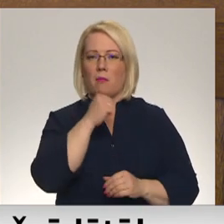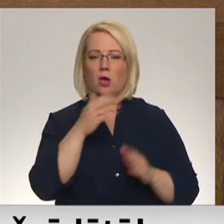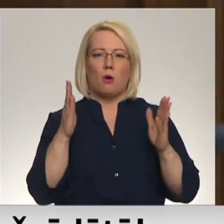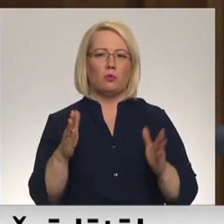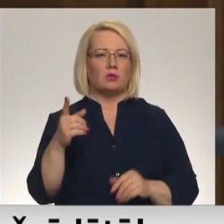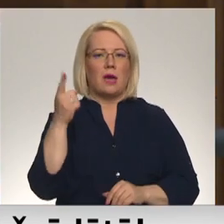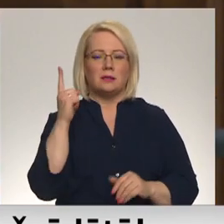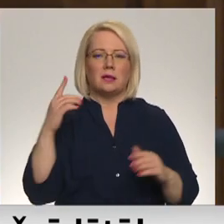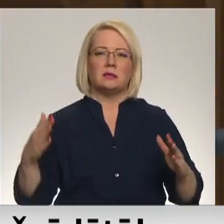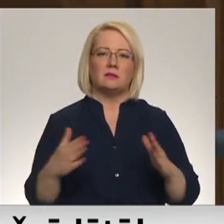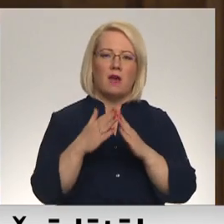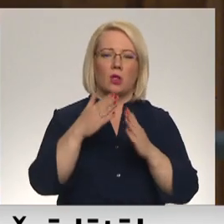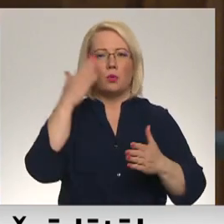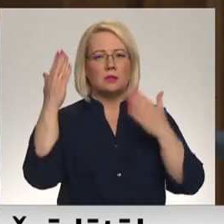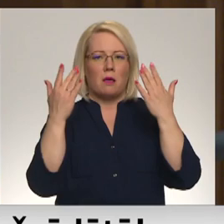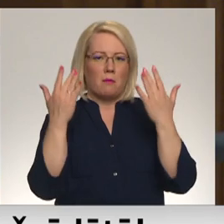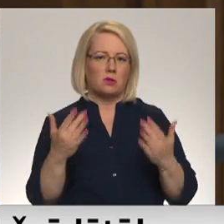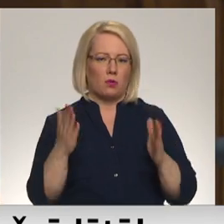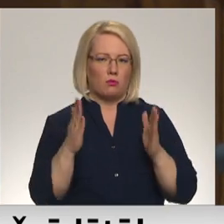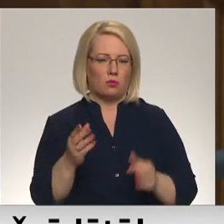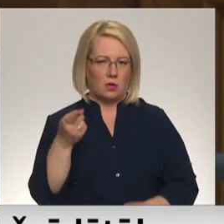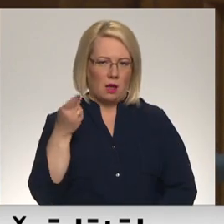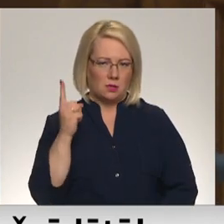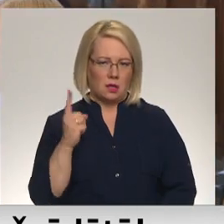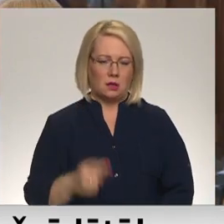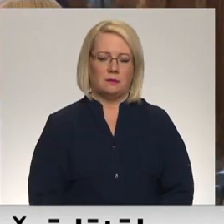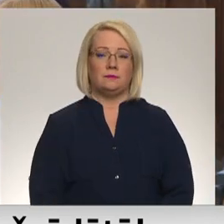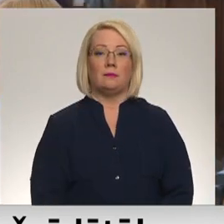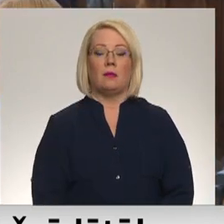aizliegti svētku un izklētas pasākumi. Matarvīcīt, Ivans Milaus, Latvijas televīzija.